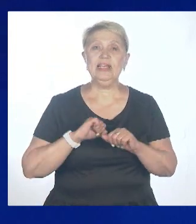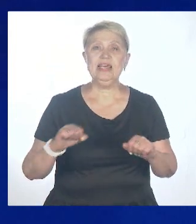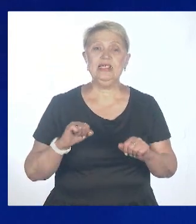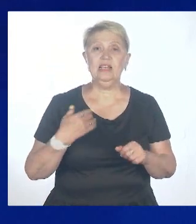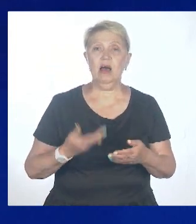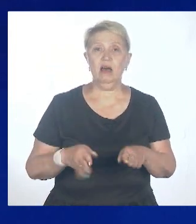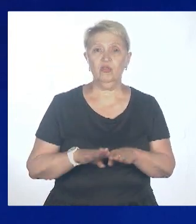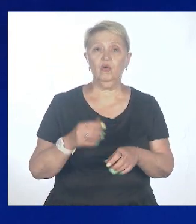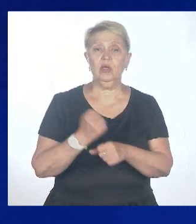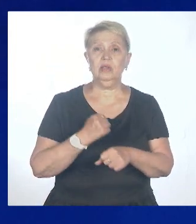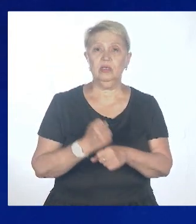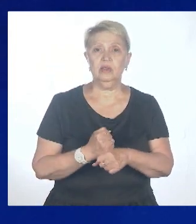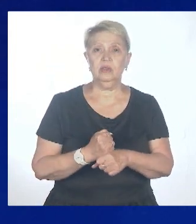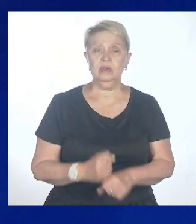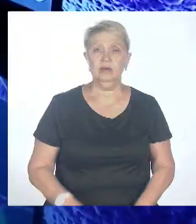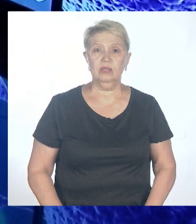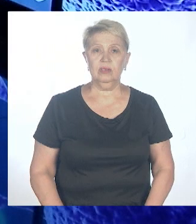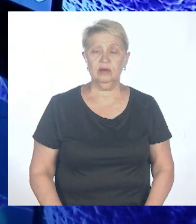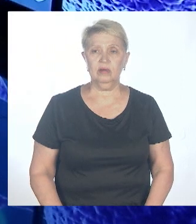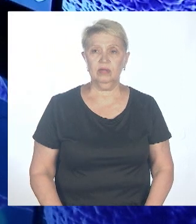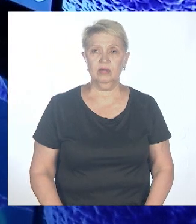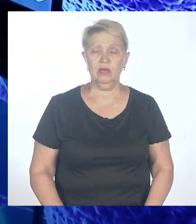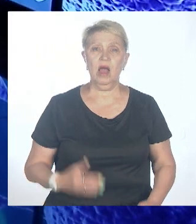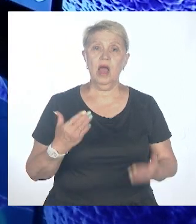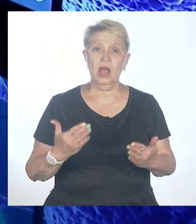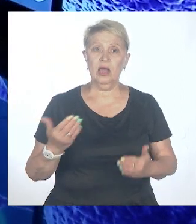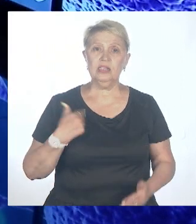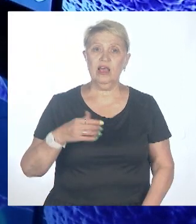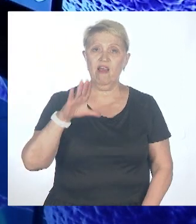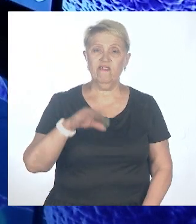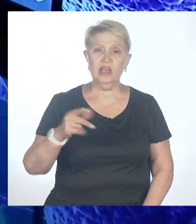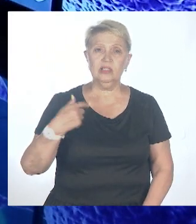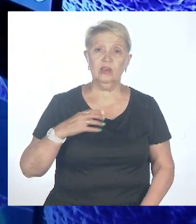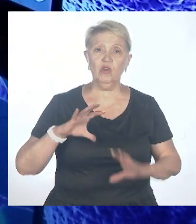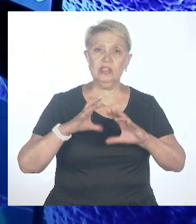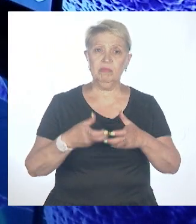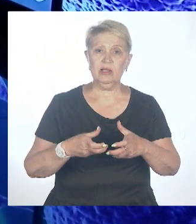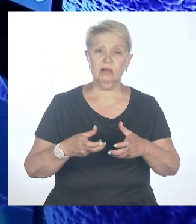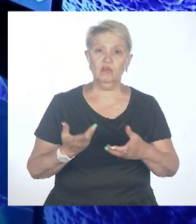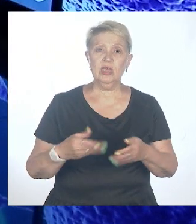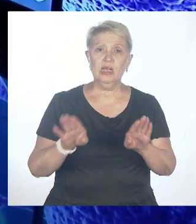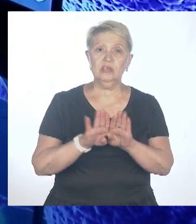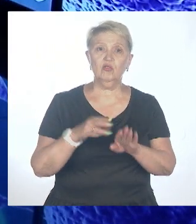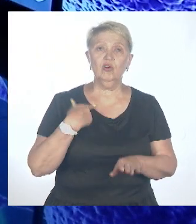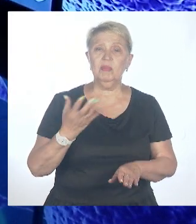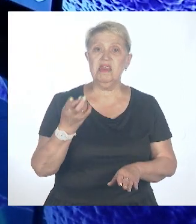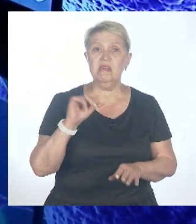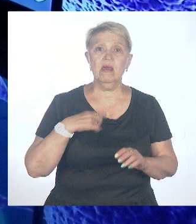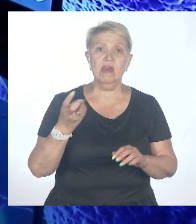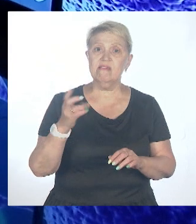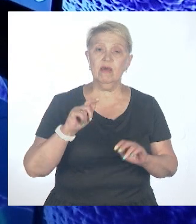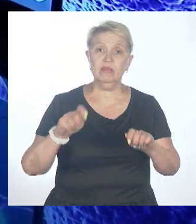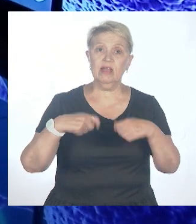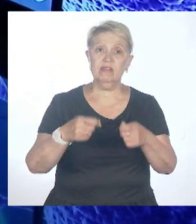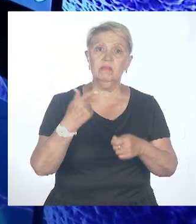такое, ну, чисто теоретически. Ну, чисто теоретически, если мы весь вирус закроем и не дадим ему размножаться, то да, может